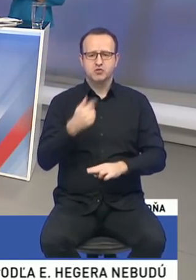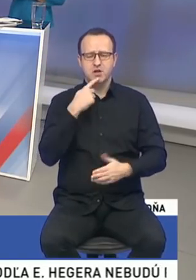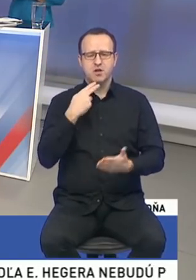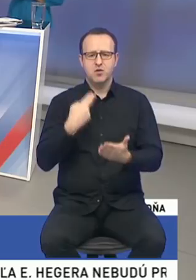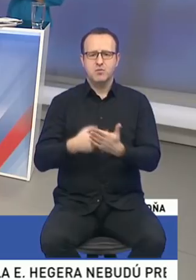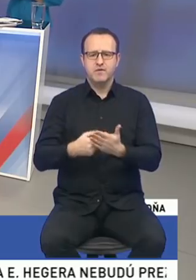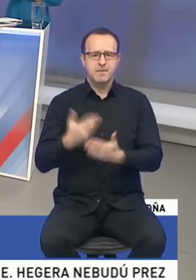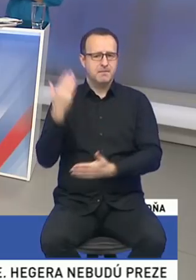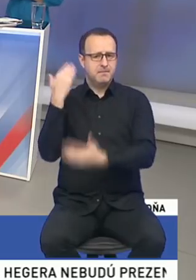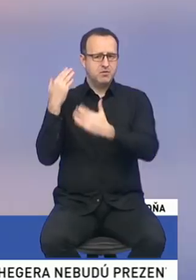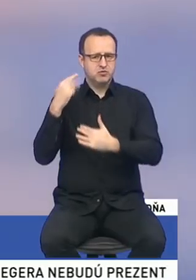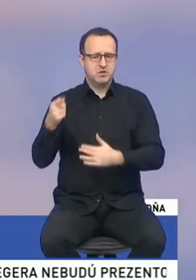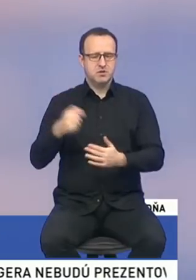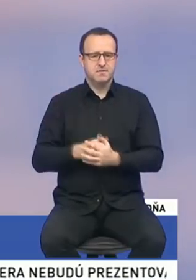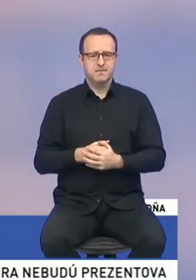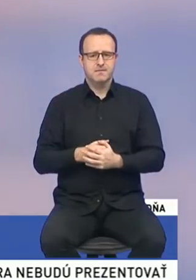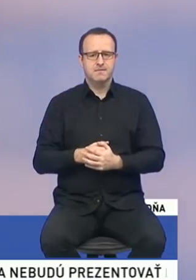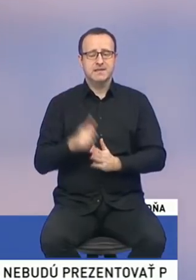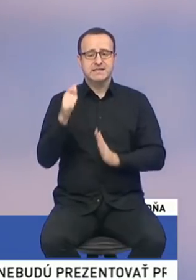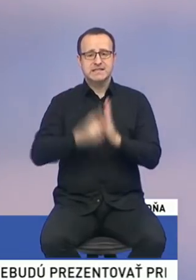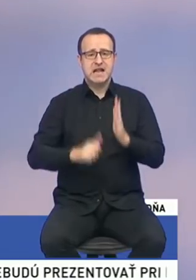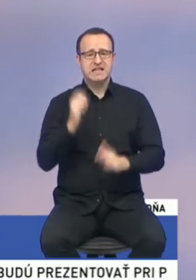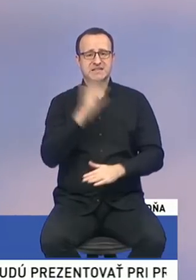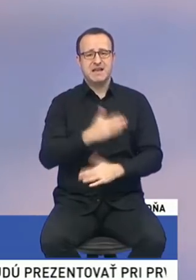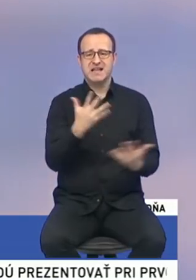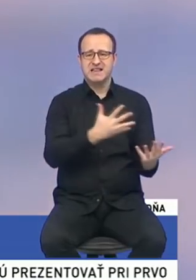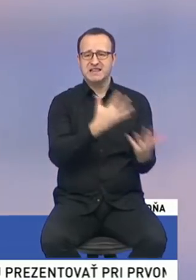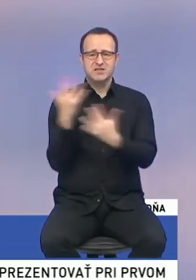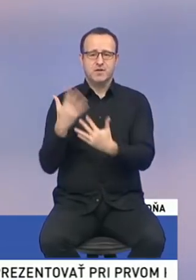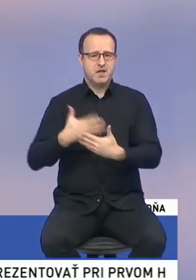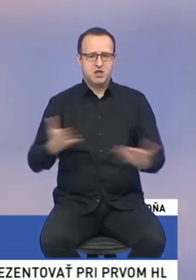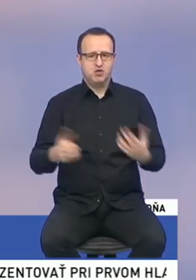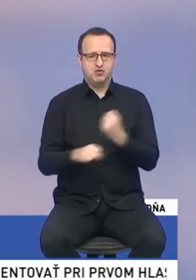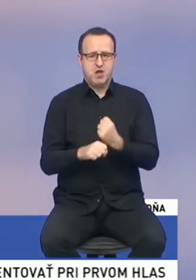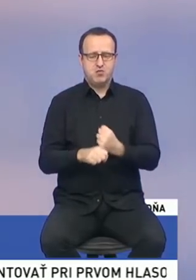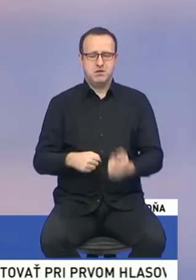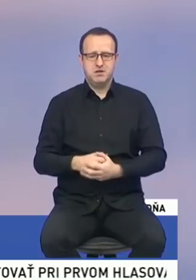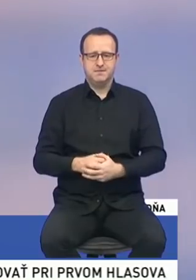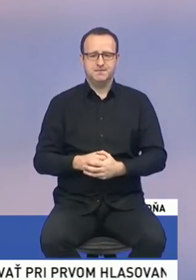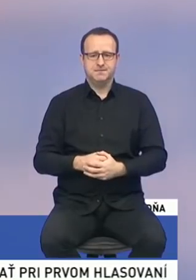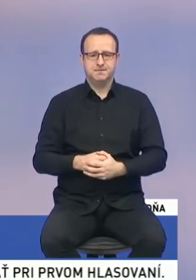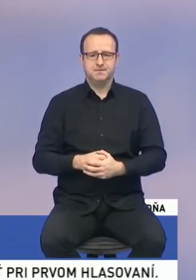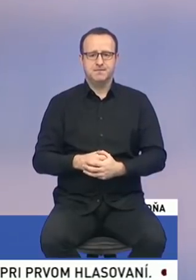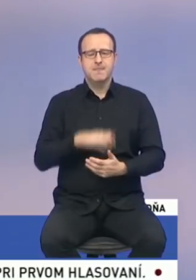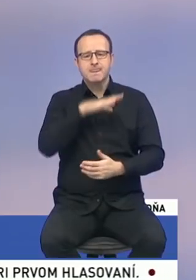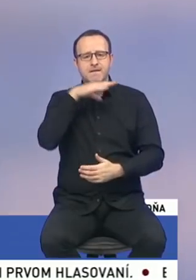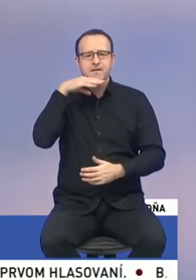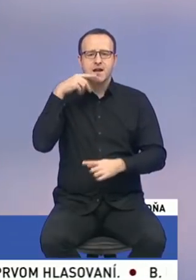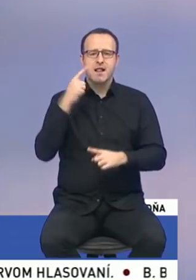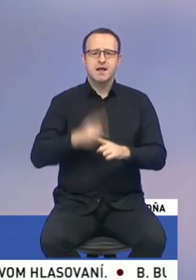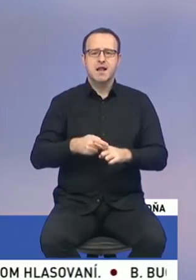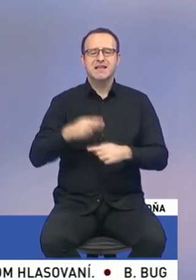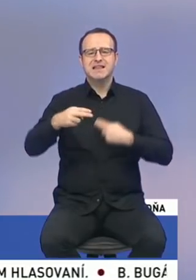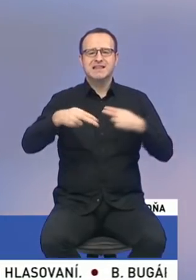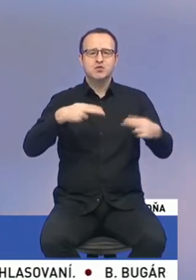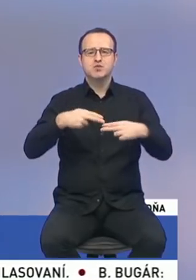predchádzajúcu odpoveď, že Smer za 10 rokov nič nespravil alebo 10 rokov sa tu nič nerobilo. Veľakrát, keď ideme do diskusných